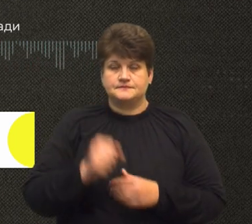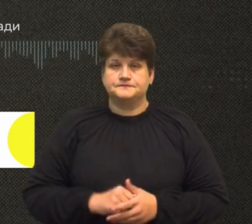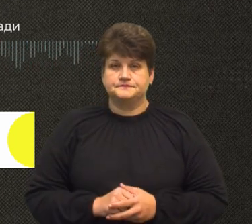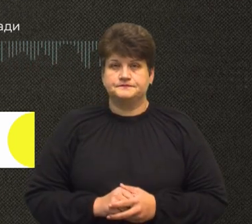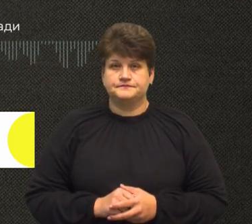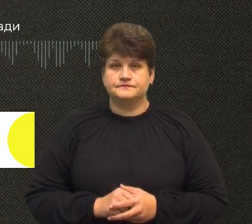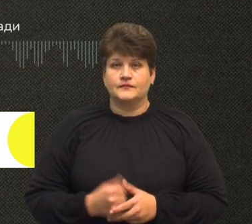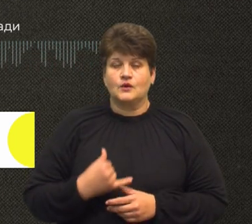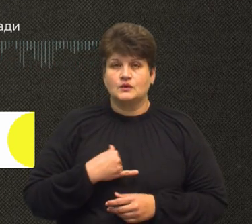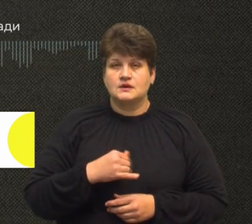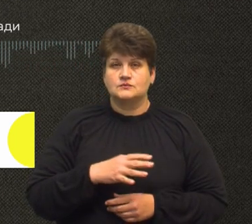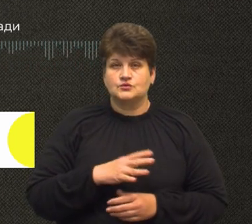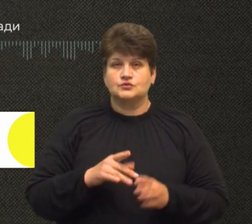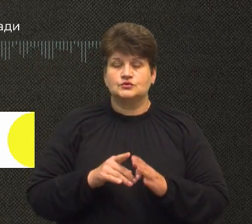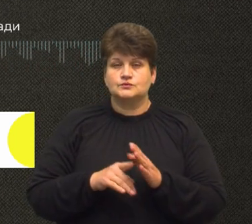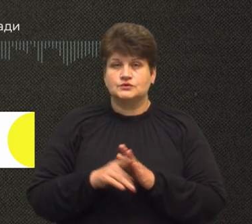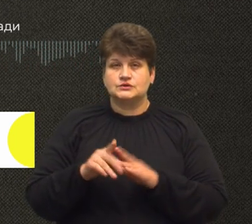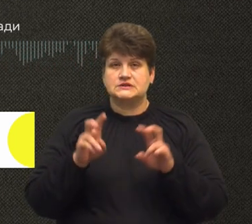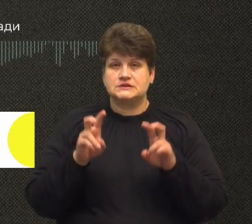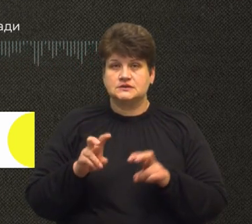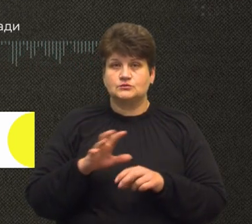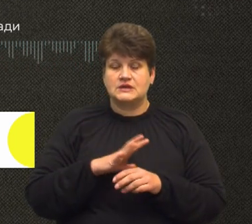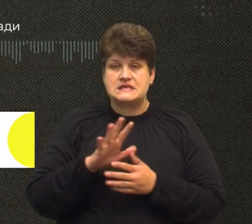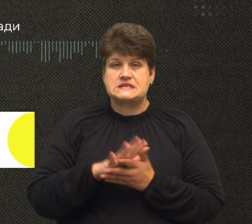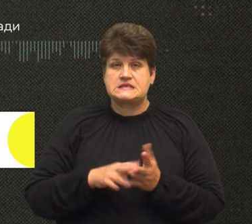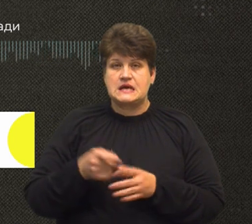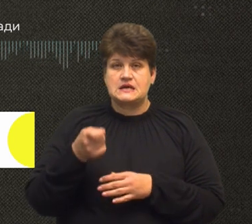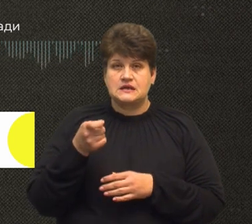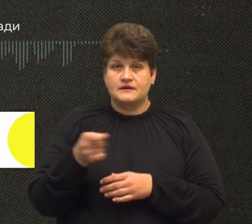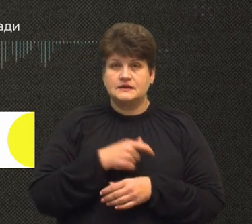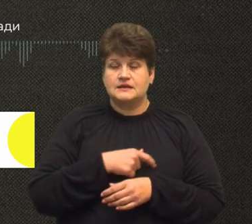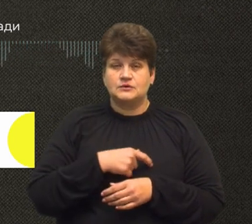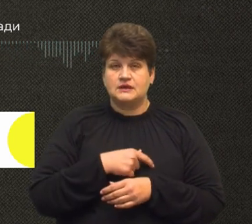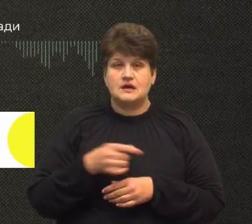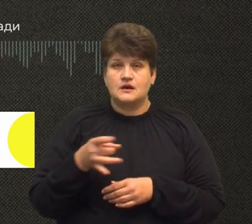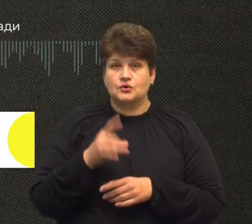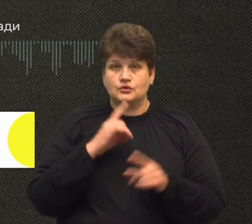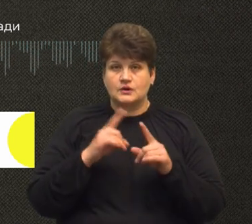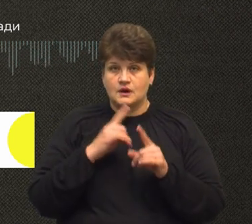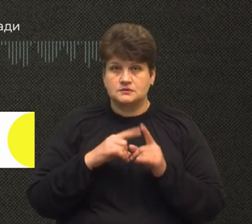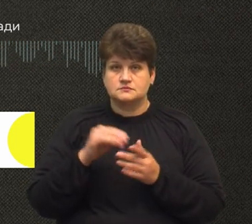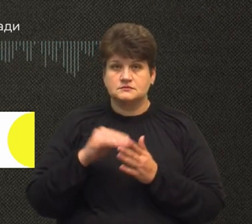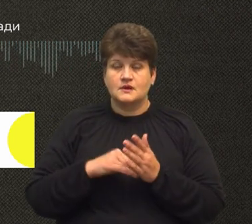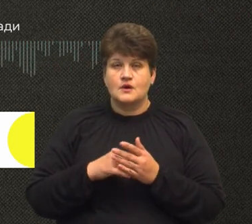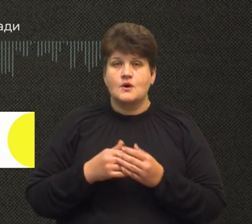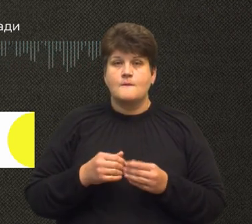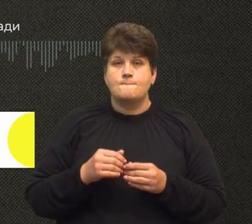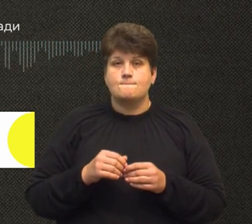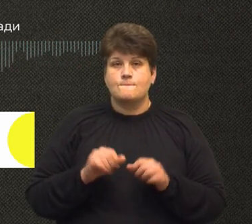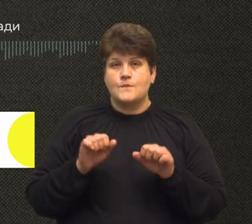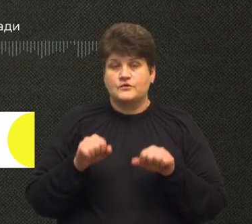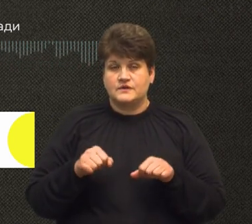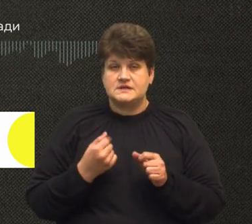початку засідання надійшла заява від депутата районної ради про складення повноважень. Це питання було